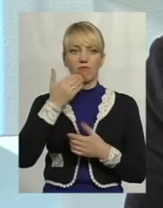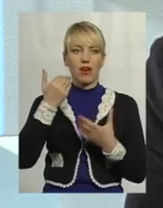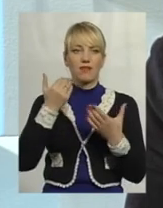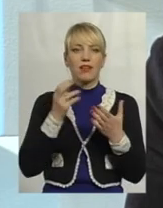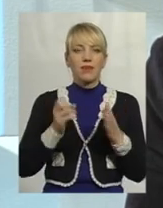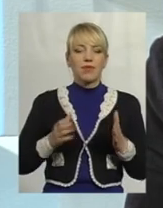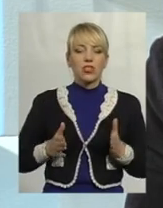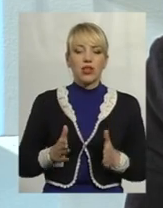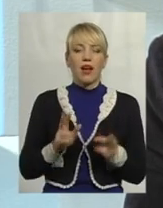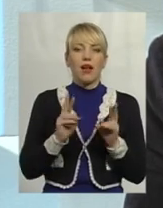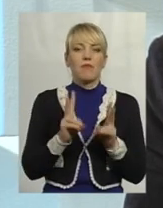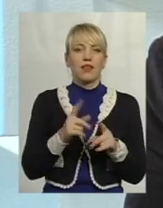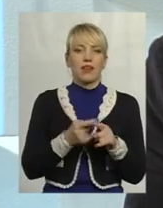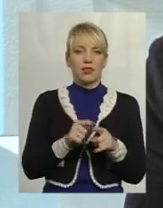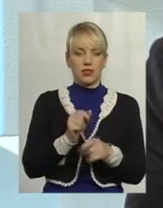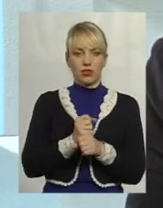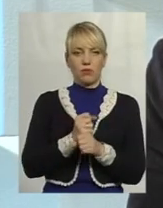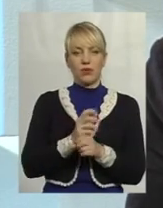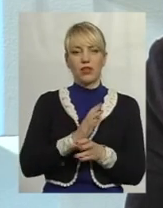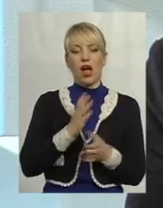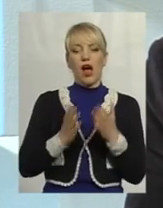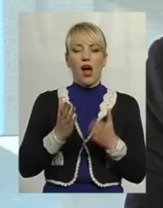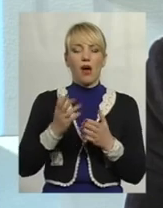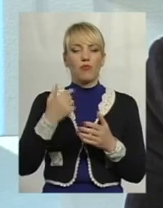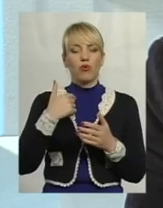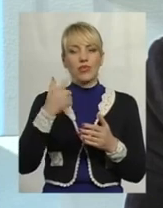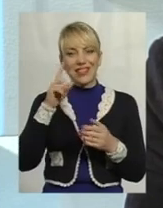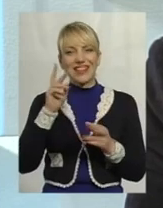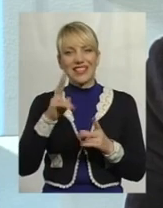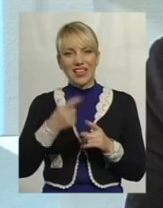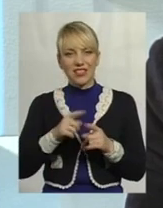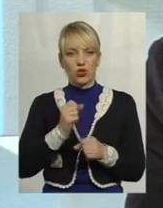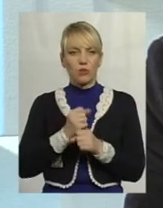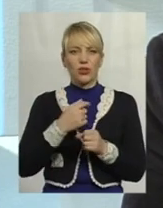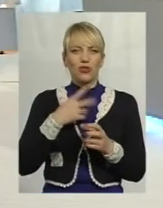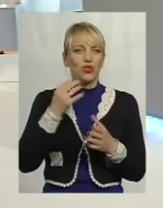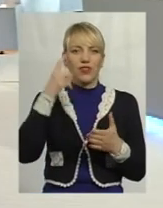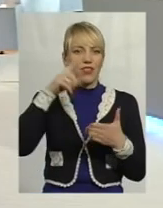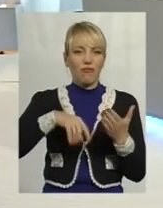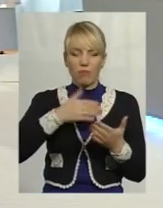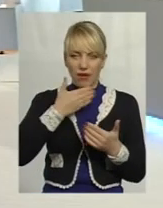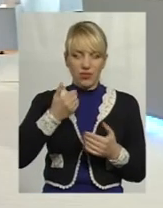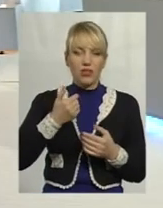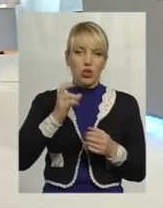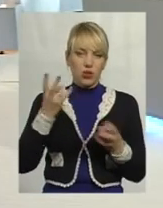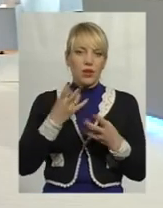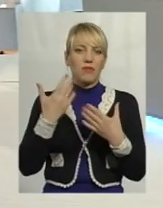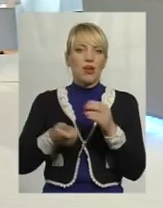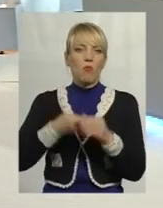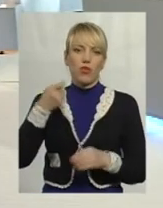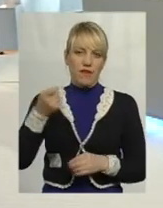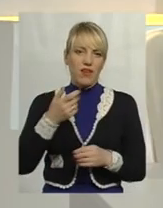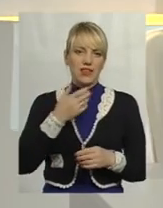шляхами її реалізації, або володієте впевнені в них, то варто вже реєструватися, вже подавати заявку. Чи є,